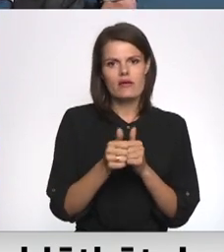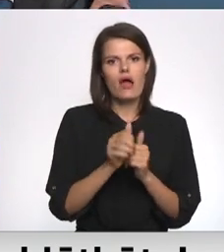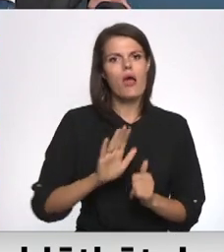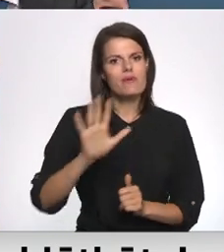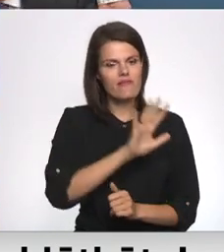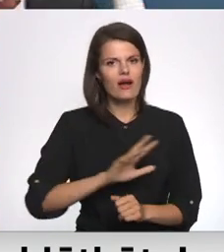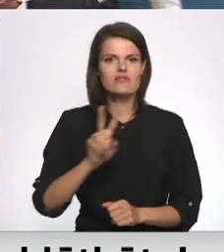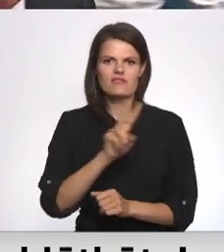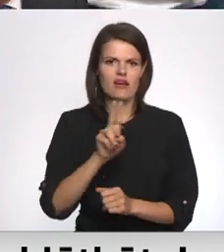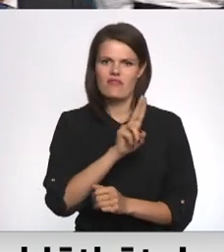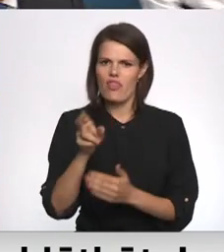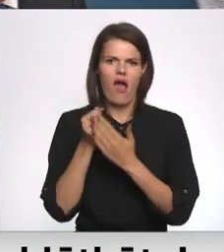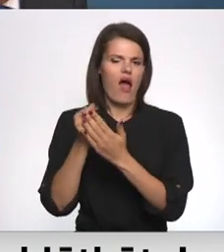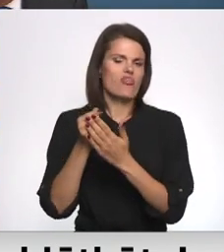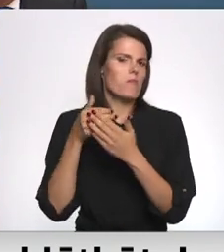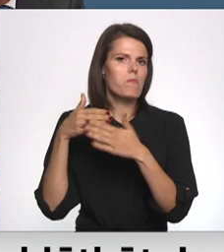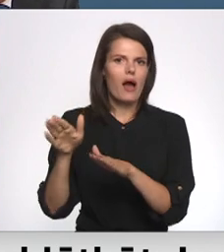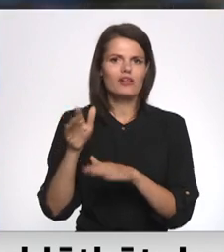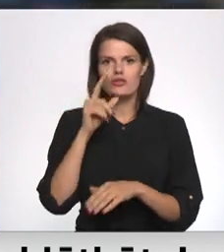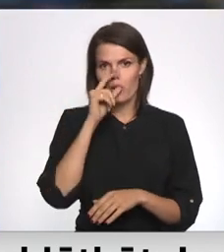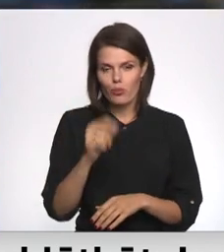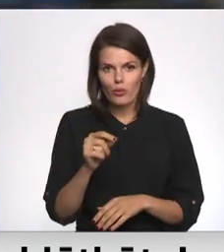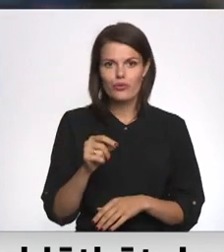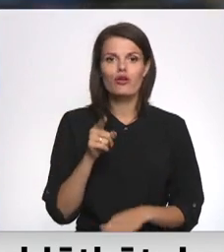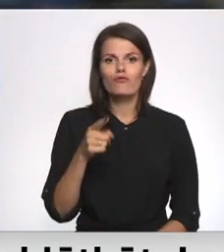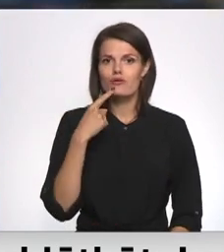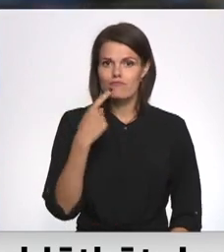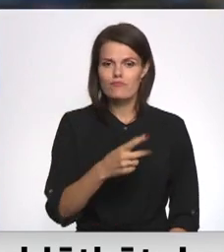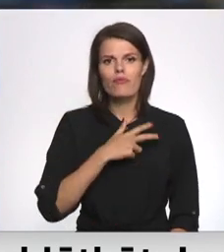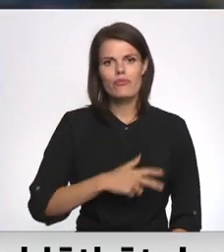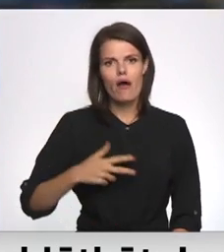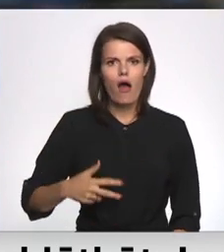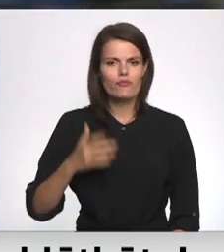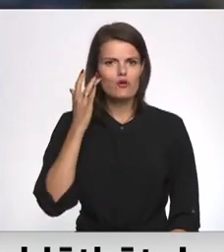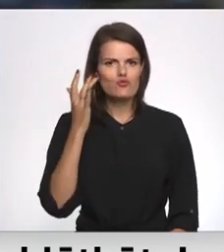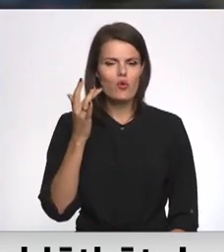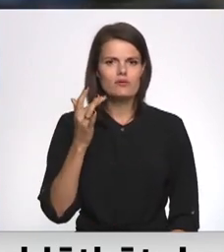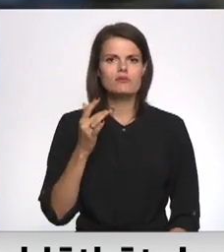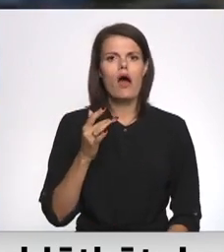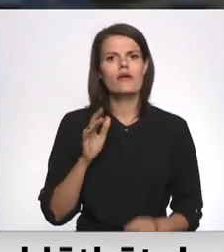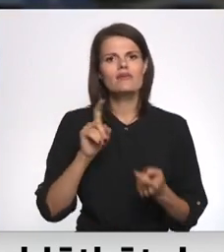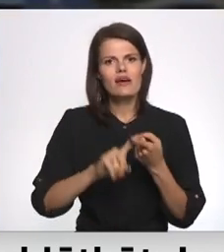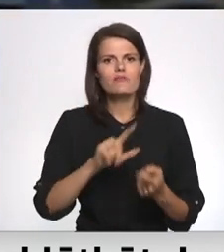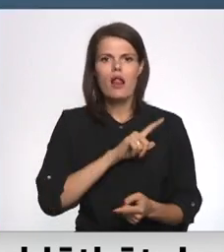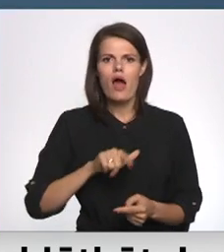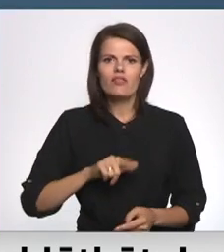izturēšanos pret Ukrainu. Viņš apliecināja, ka Dānijas nostāja par Latvijas aizsardzību vienmēr būs stingra.